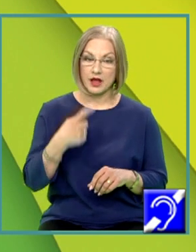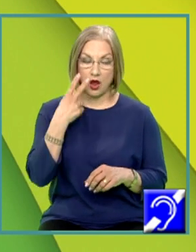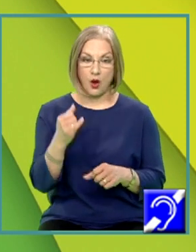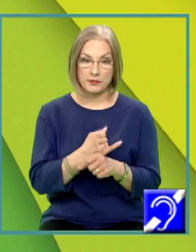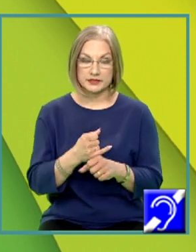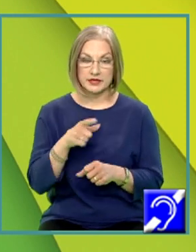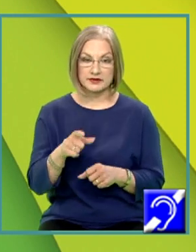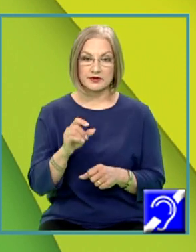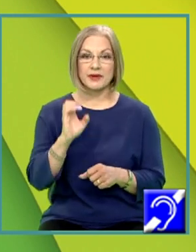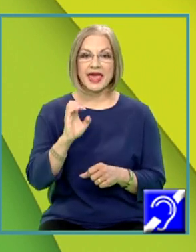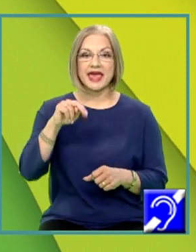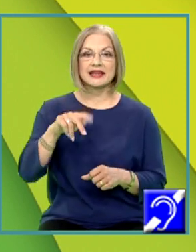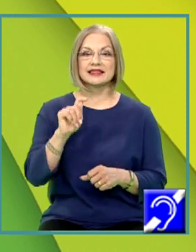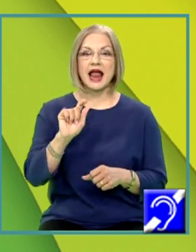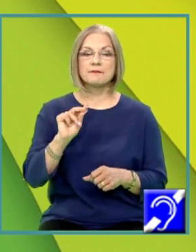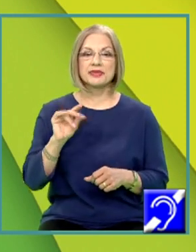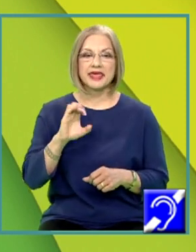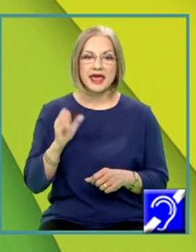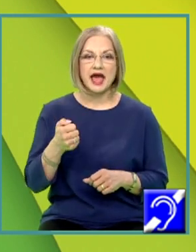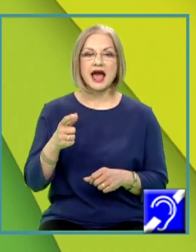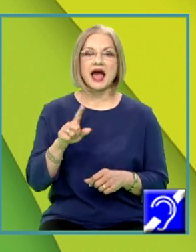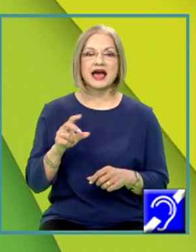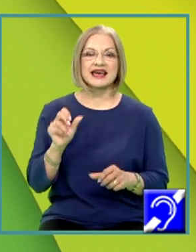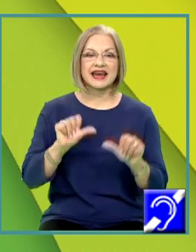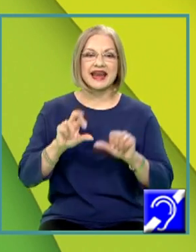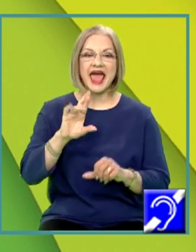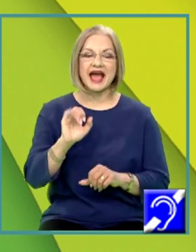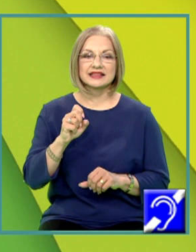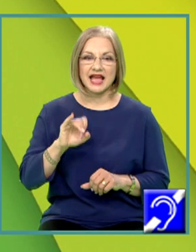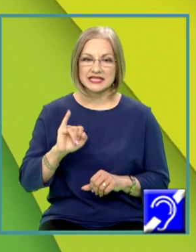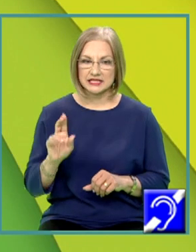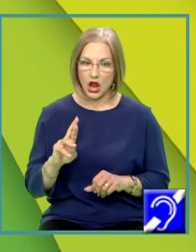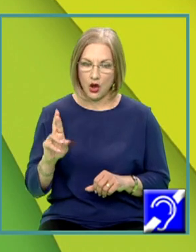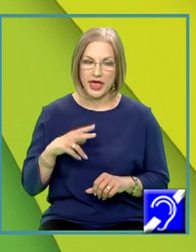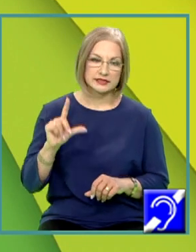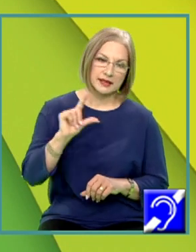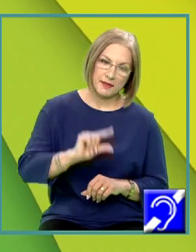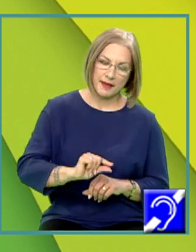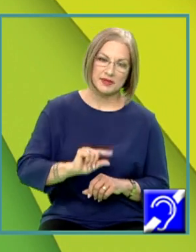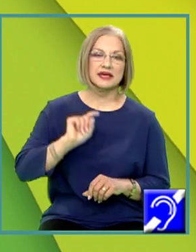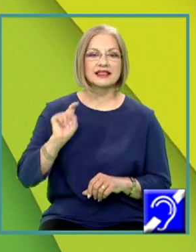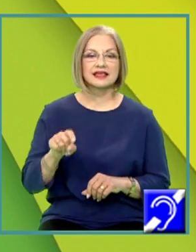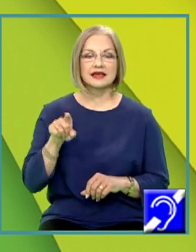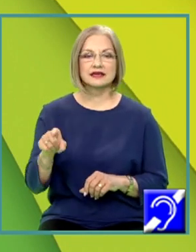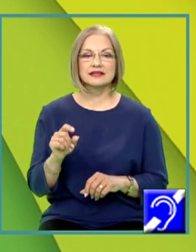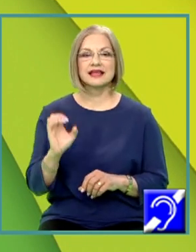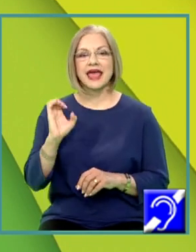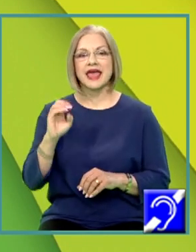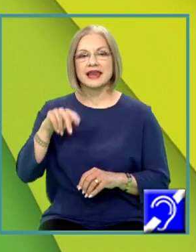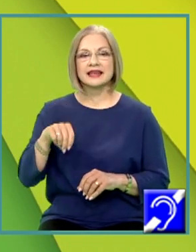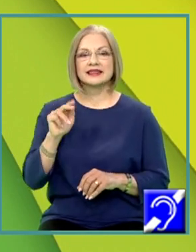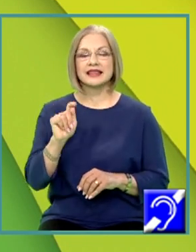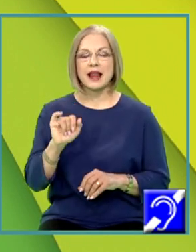entalpia reactanților este mai mică decât entalpia